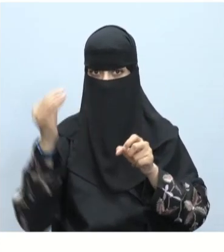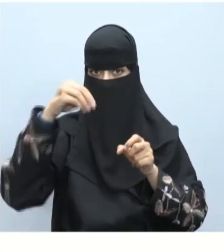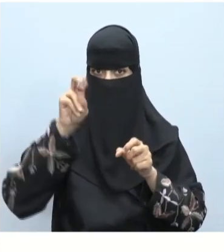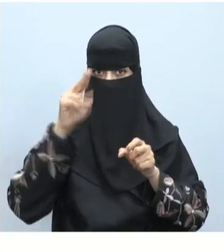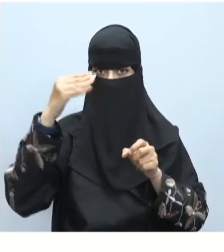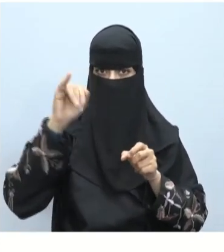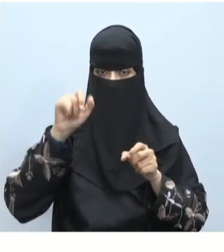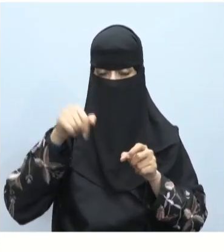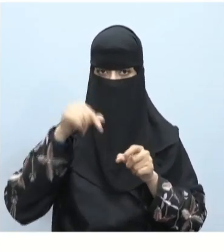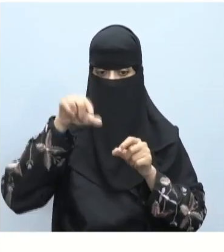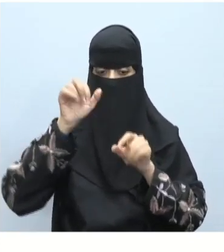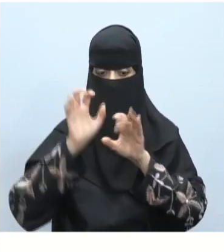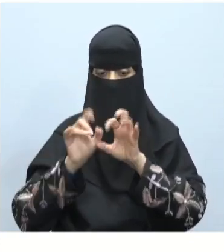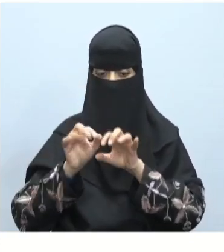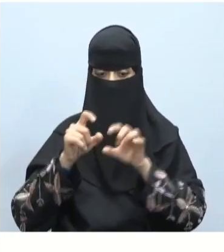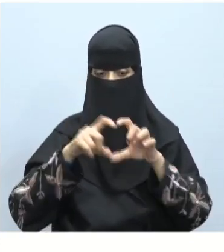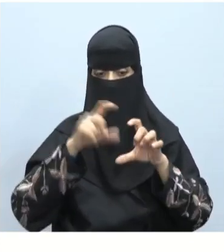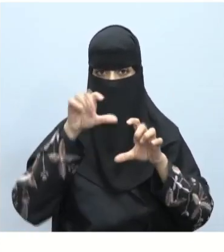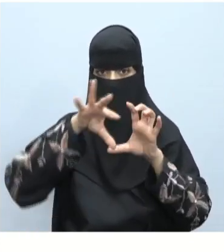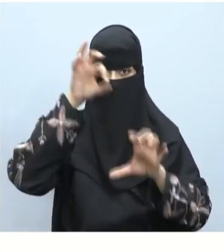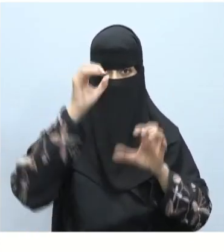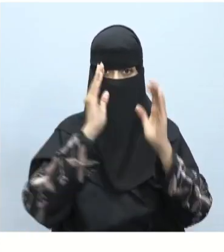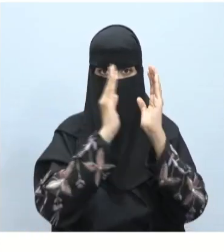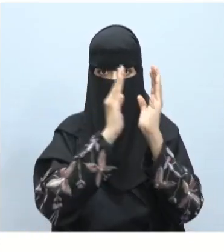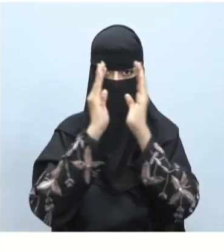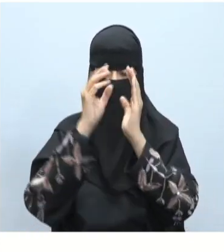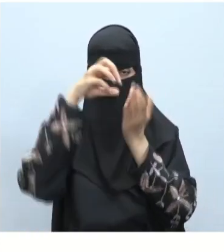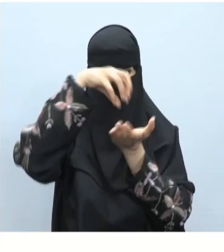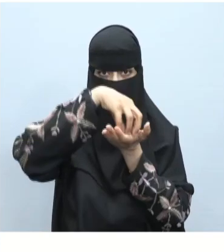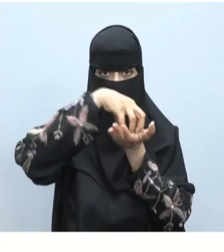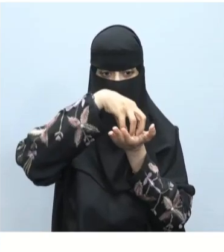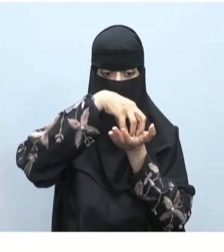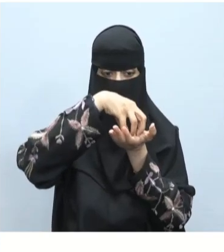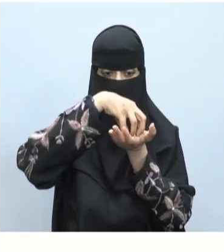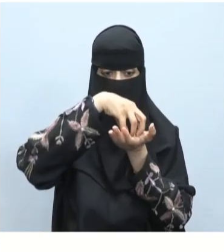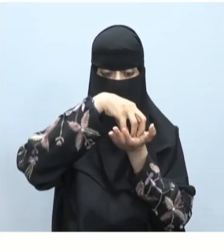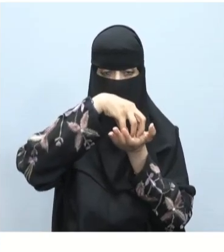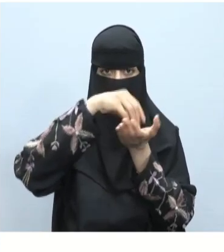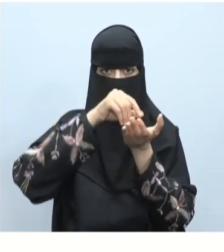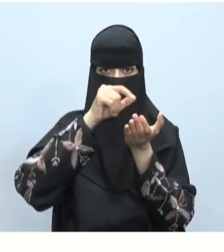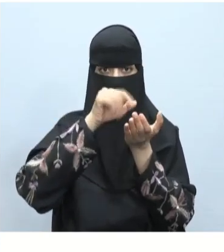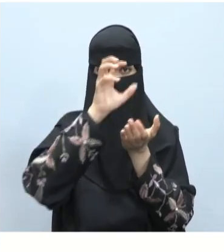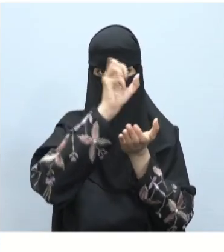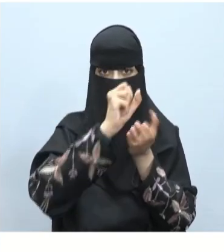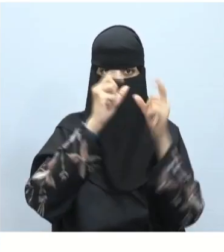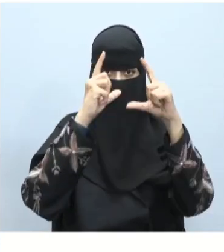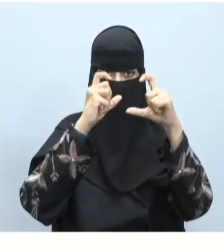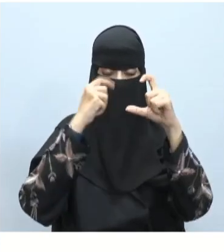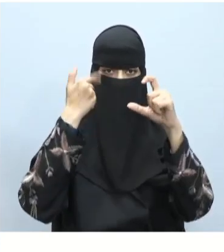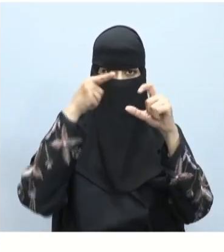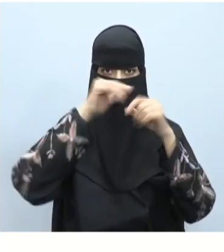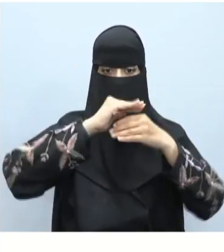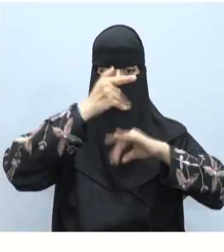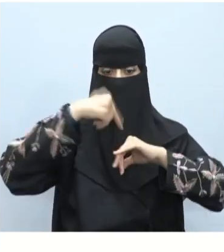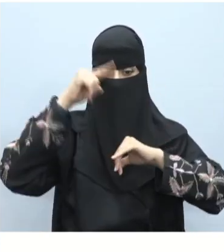بعد ذلك نقوم باختيار المكان أو موقع حفظ الصورة على الجهاز على